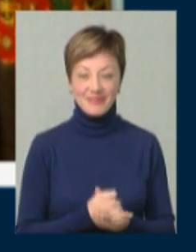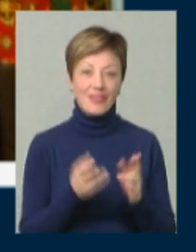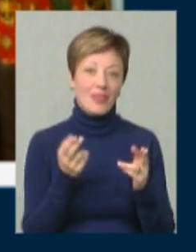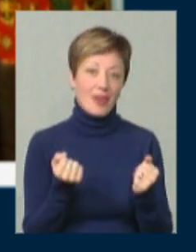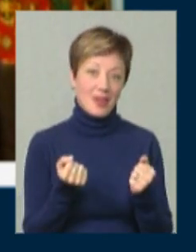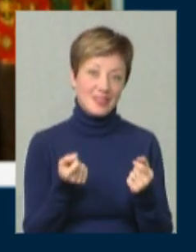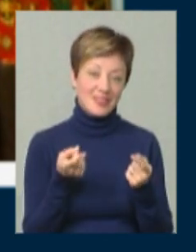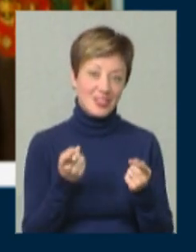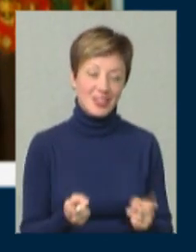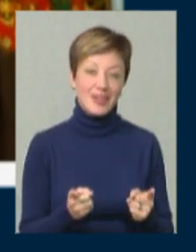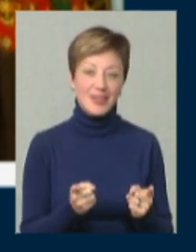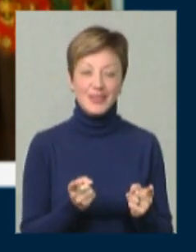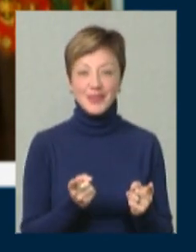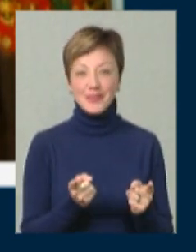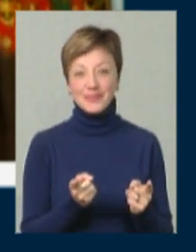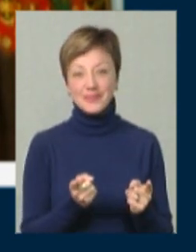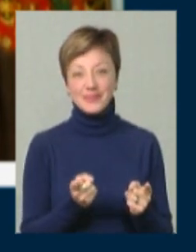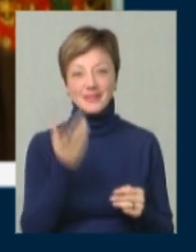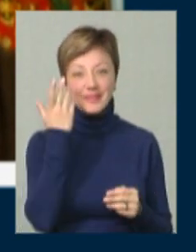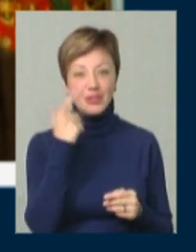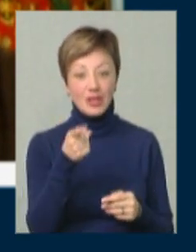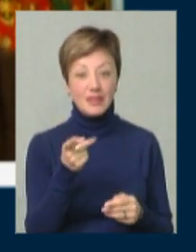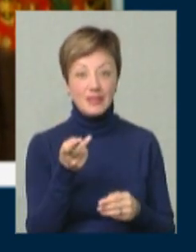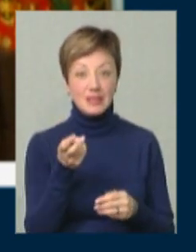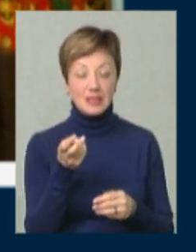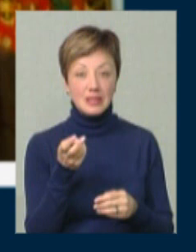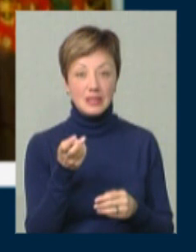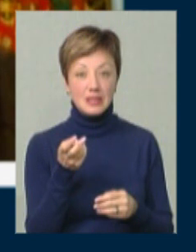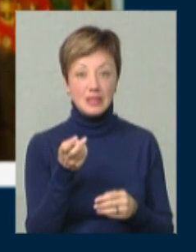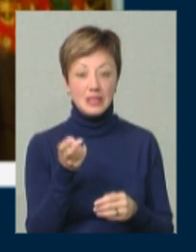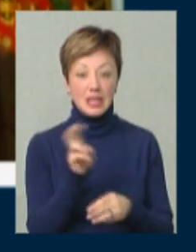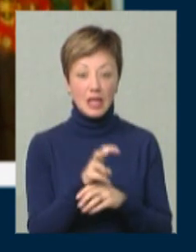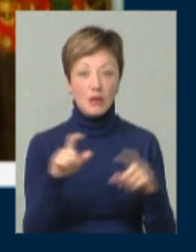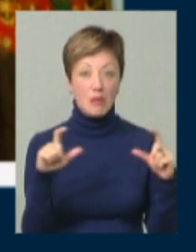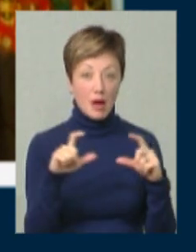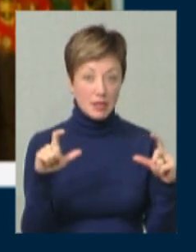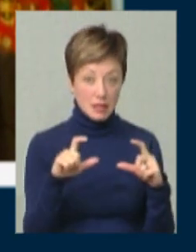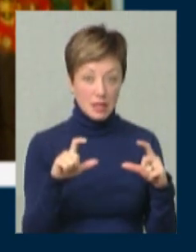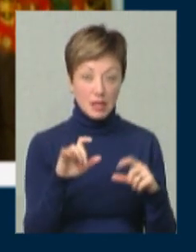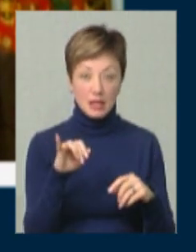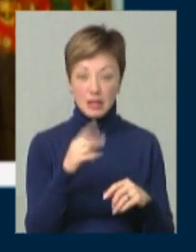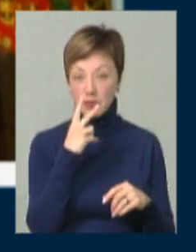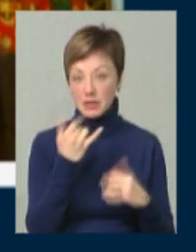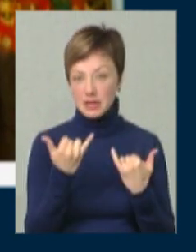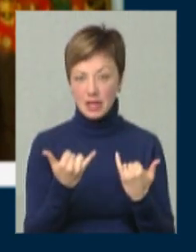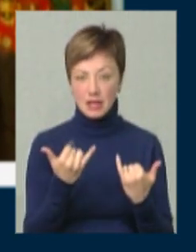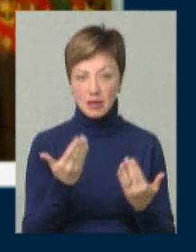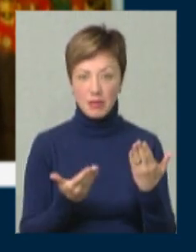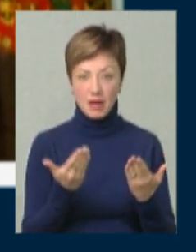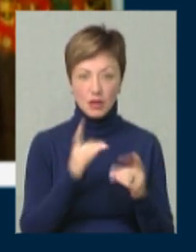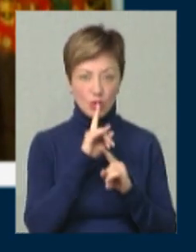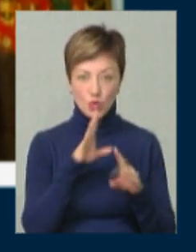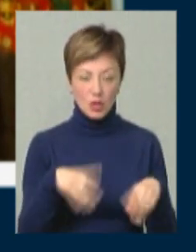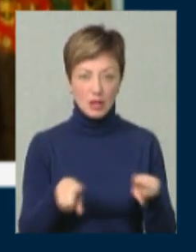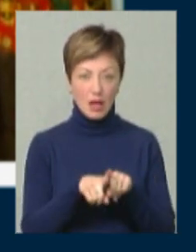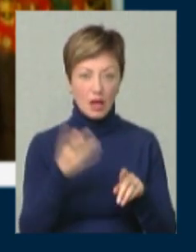Та звичайно. Тому що, коли ви зайдете, наприклад, в магазин, і, ну, зараз, напевно, це вже їх не